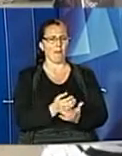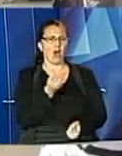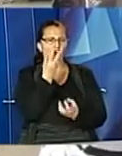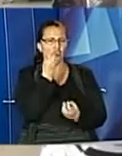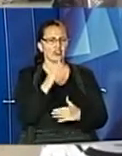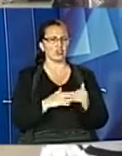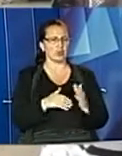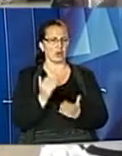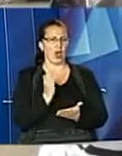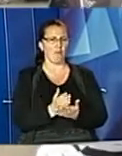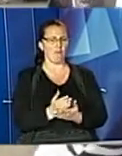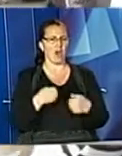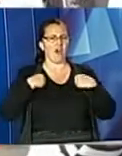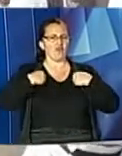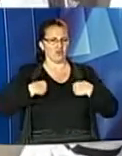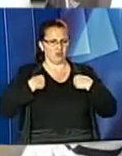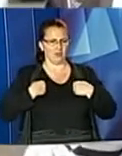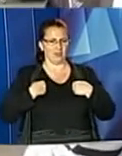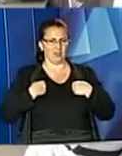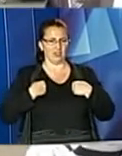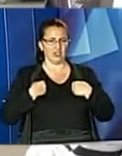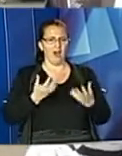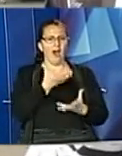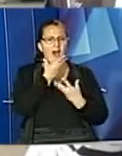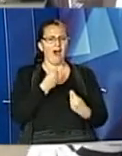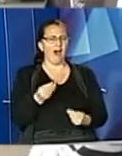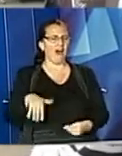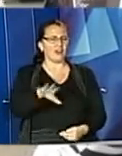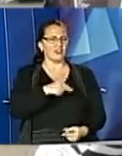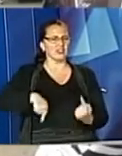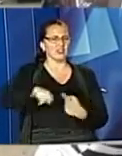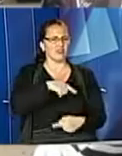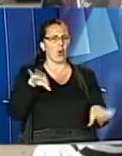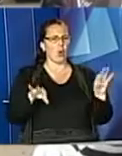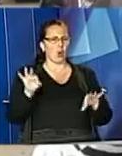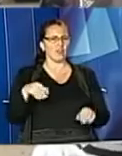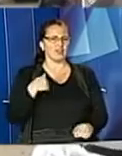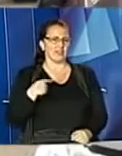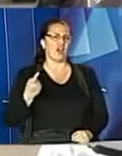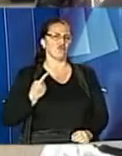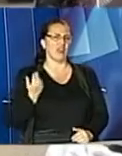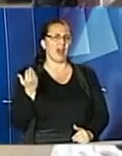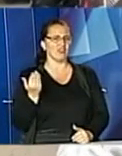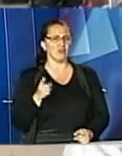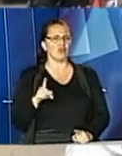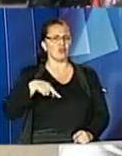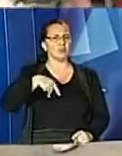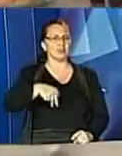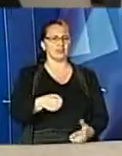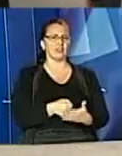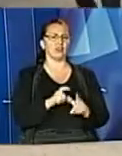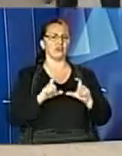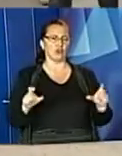руках, маю сумку на плечах. Гарно все друково, ось, як чекав тебе, щоб йти до школи.